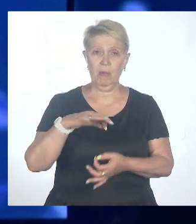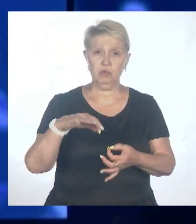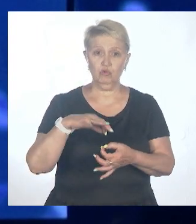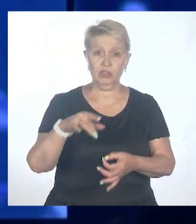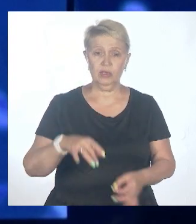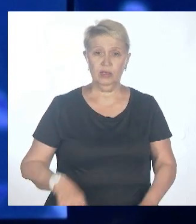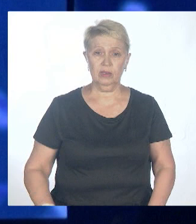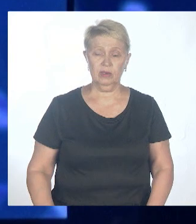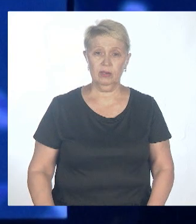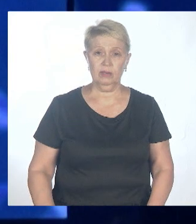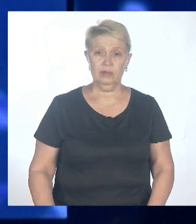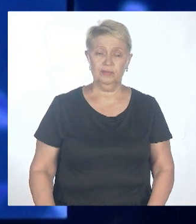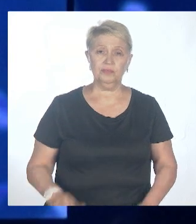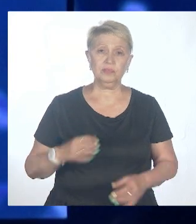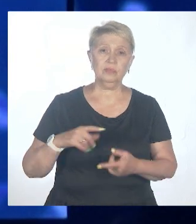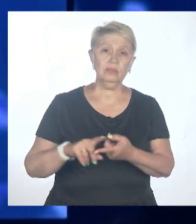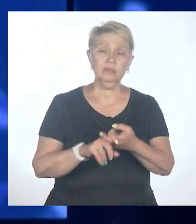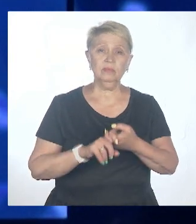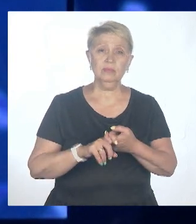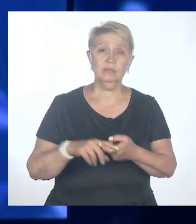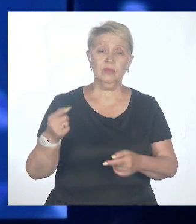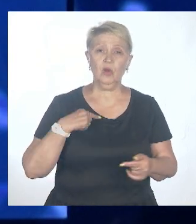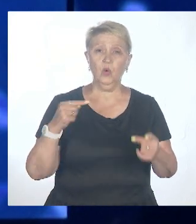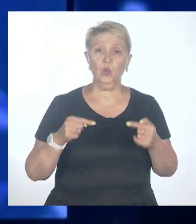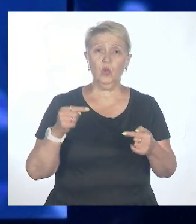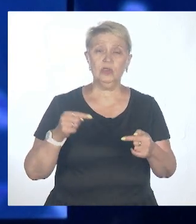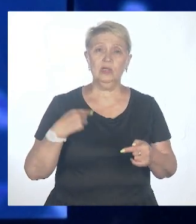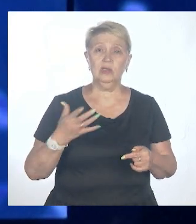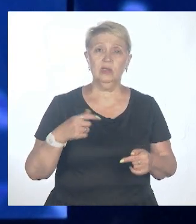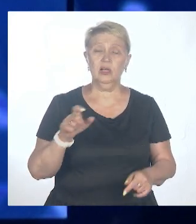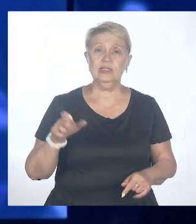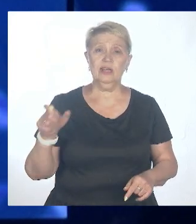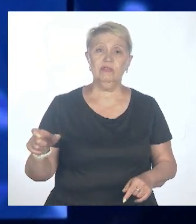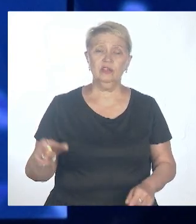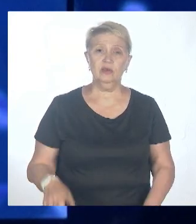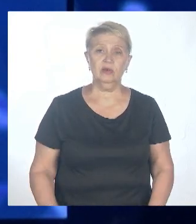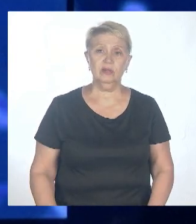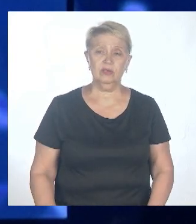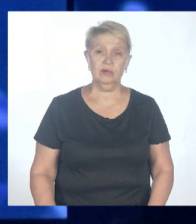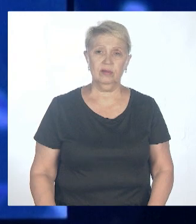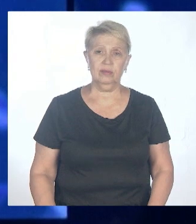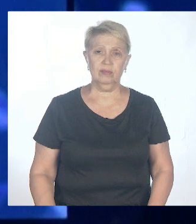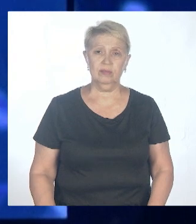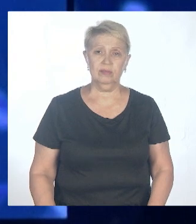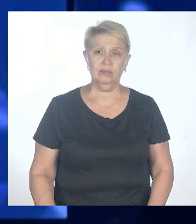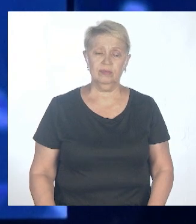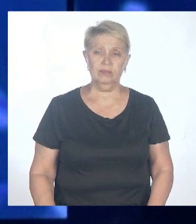пандемии, угрозы человечеству, которые несут в себе вирусы с Алексеем Водовозовым.